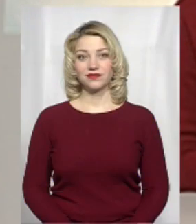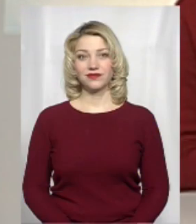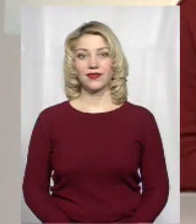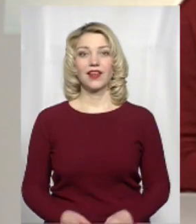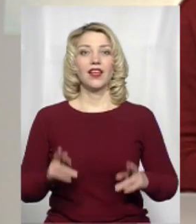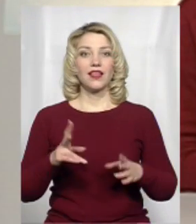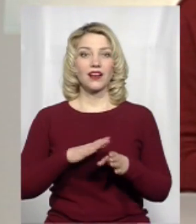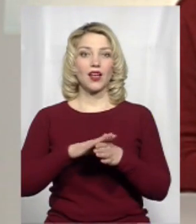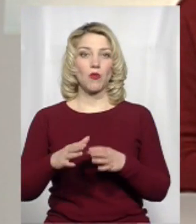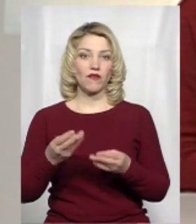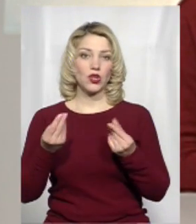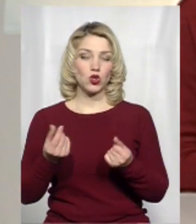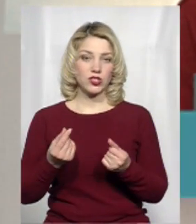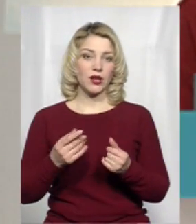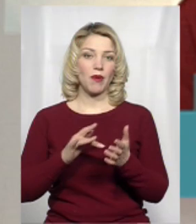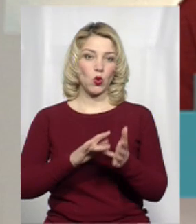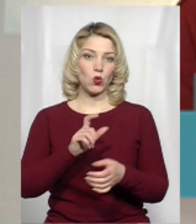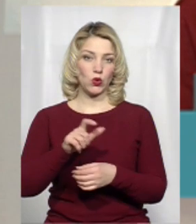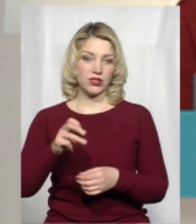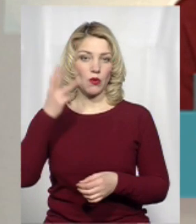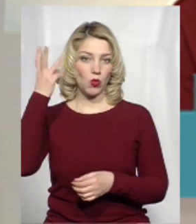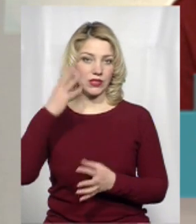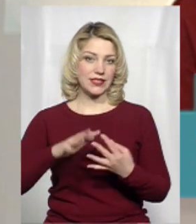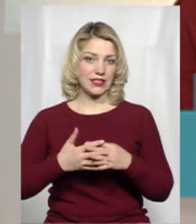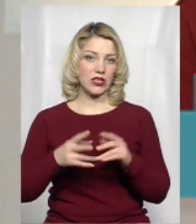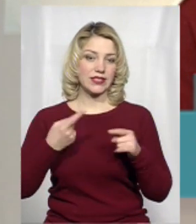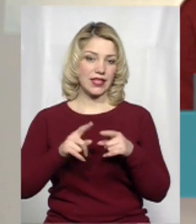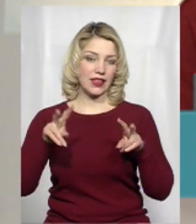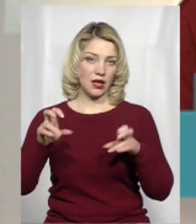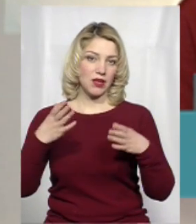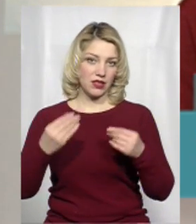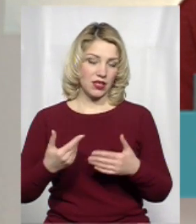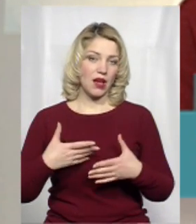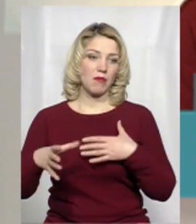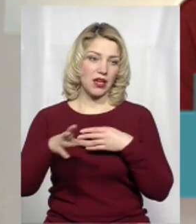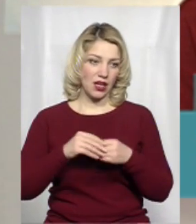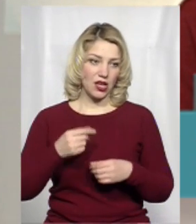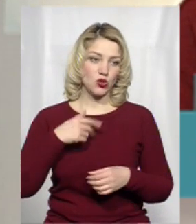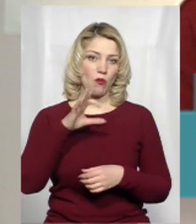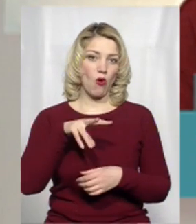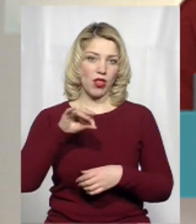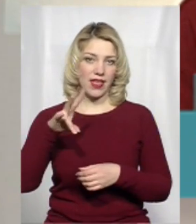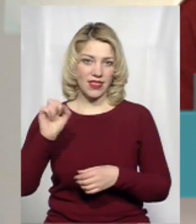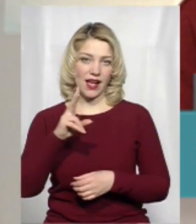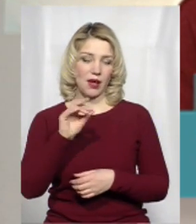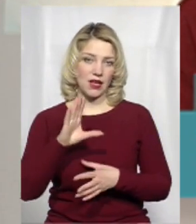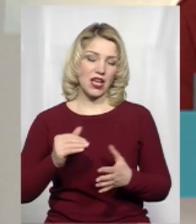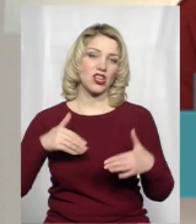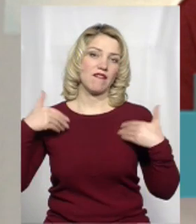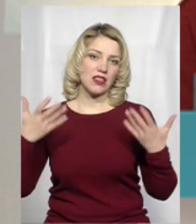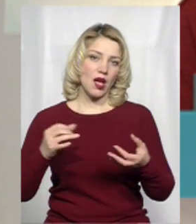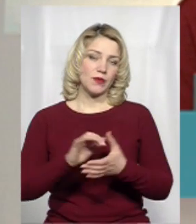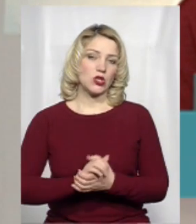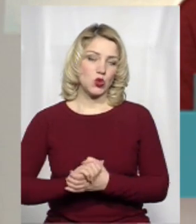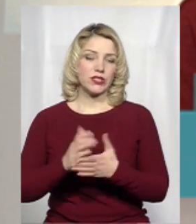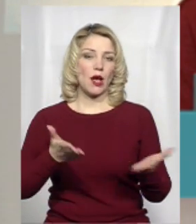Як наповнити грошима туристів в Подільське село? Це тема дня. Ми з Оксаною Фіновською вітаємо вас на Суспільному і запрошуємо